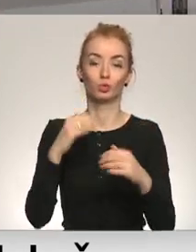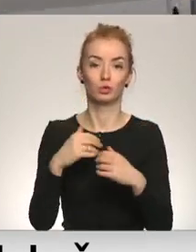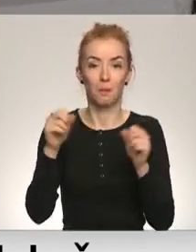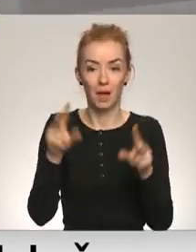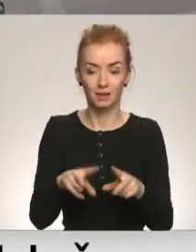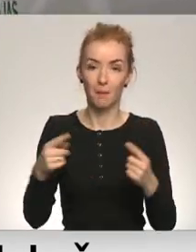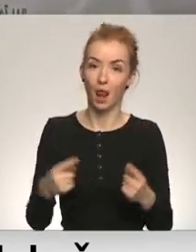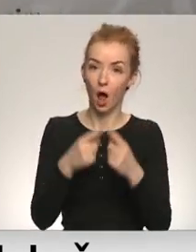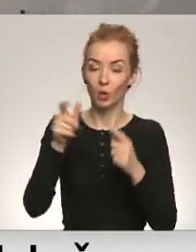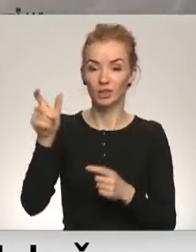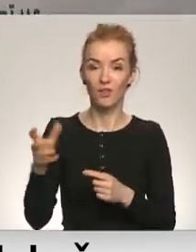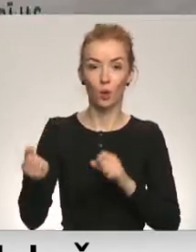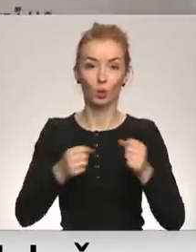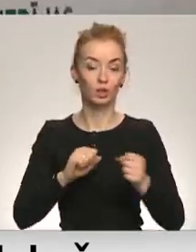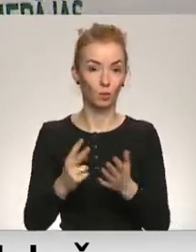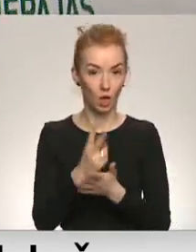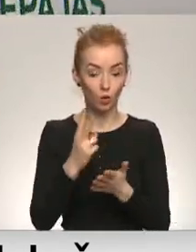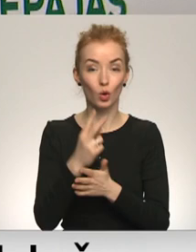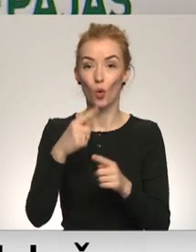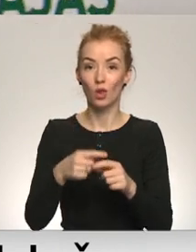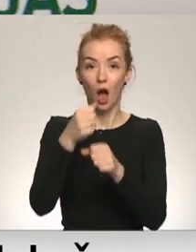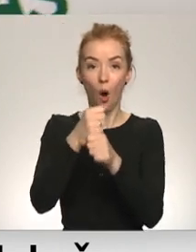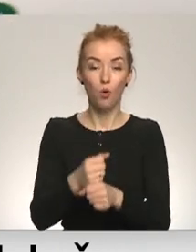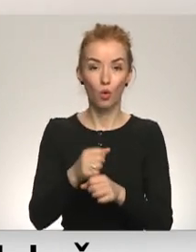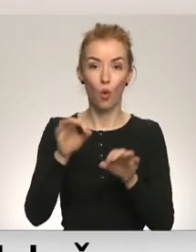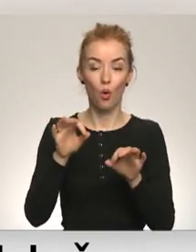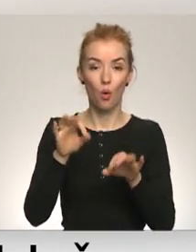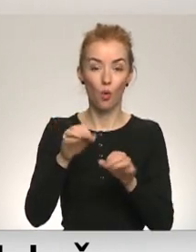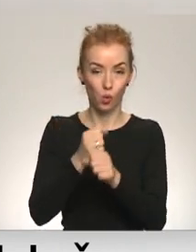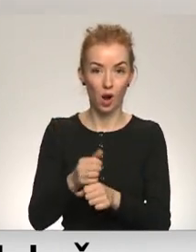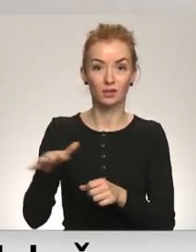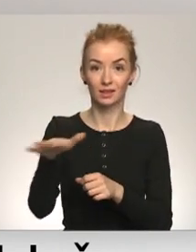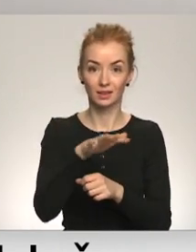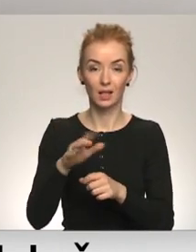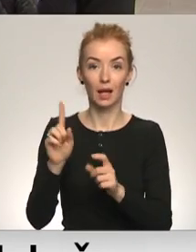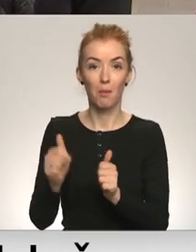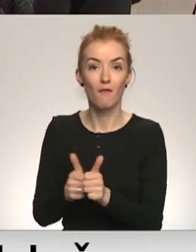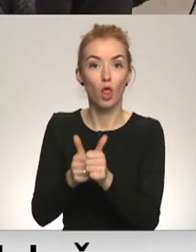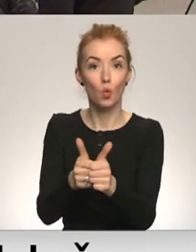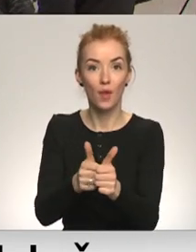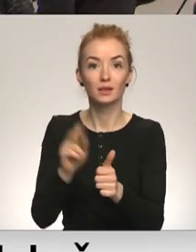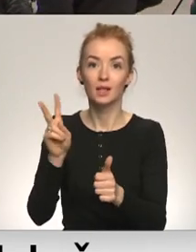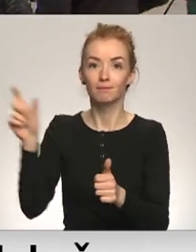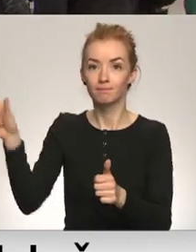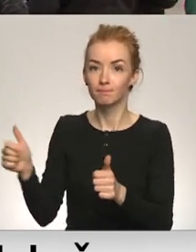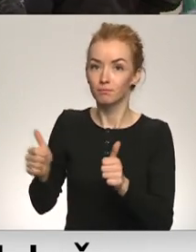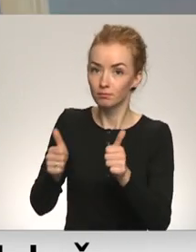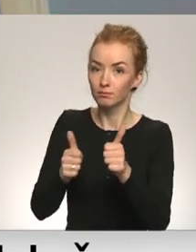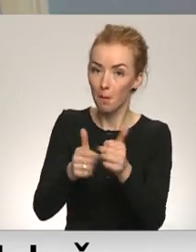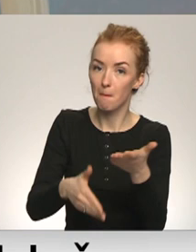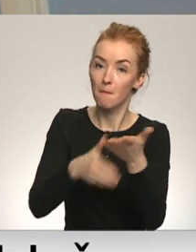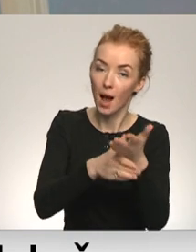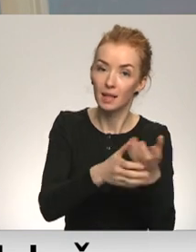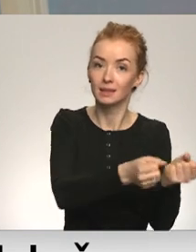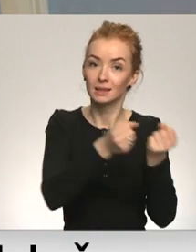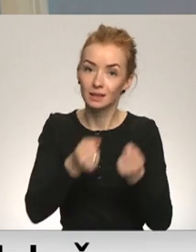kustību traucējumiem. Gan to, ka autovostas nākotnē varētu nodrošināt pavadoni, palīdzētu cilvēkam izkāpt un